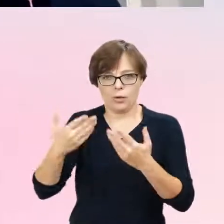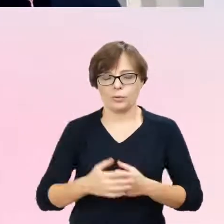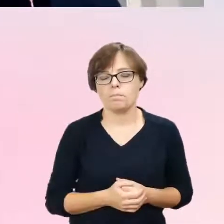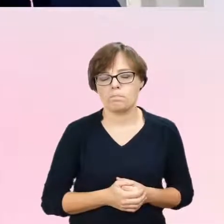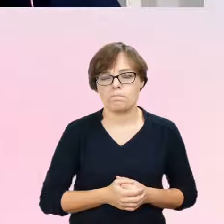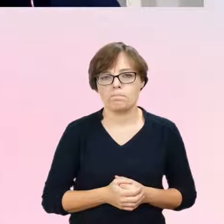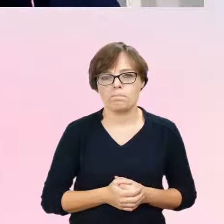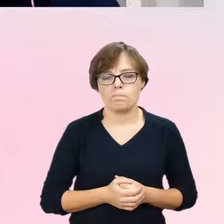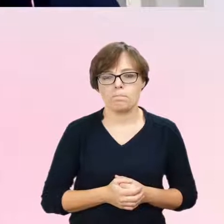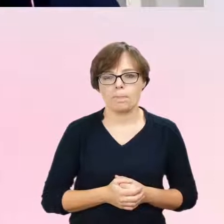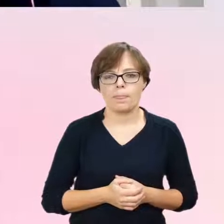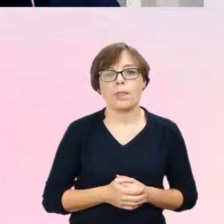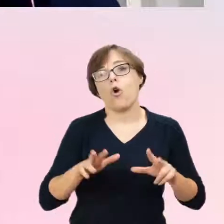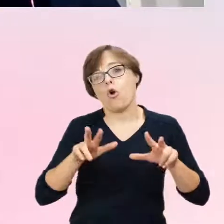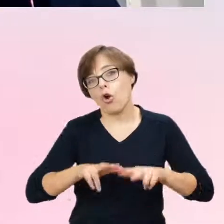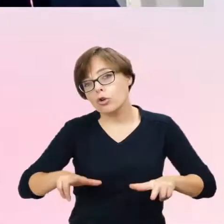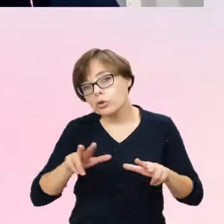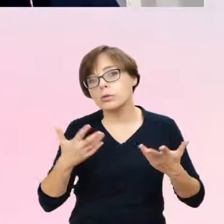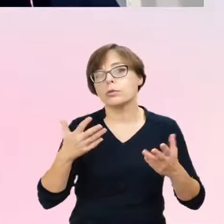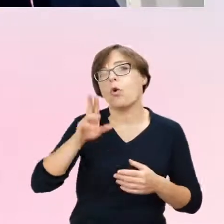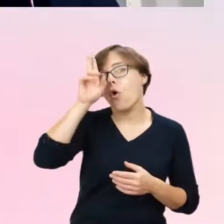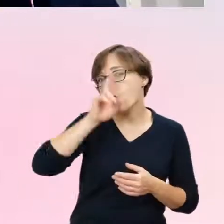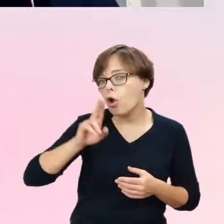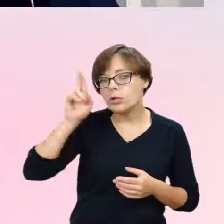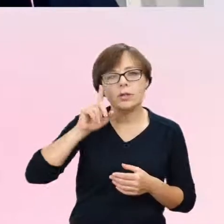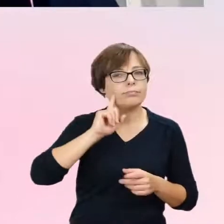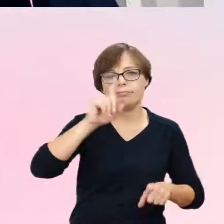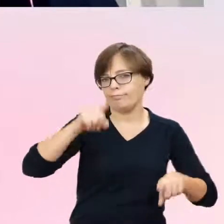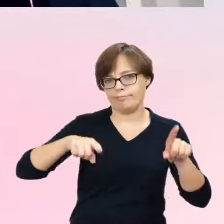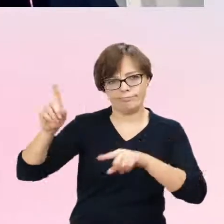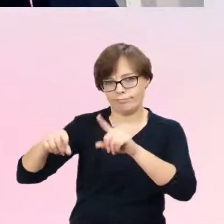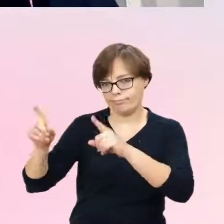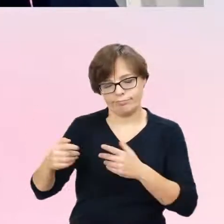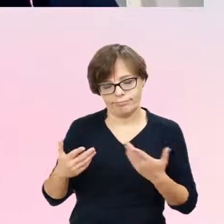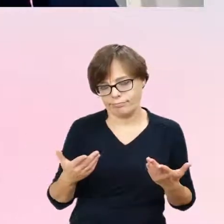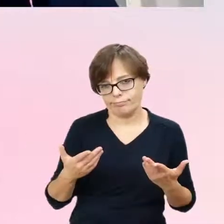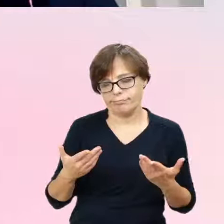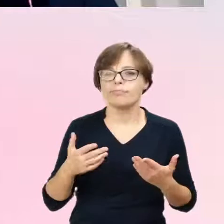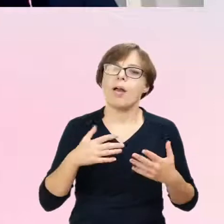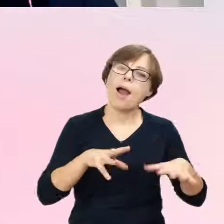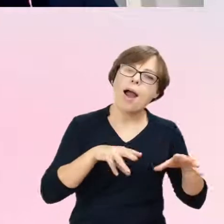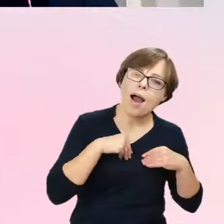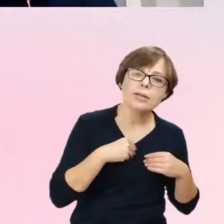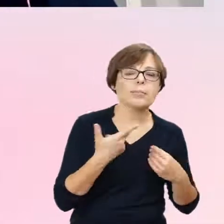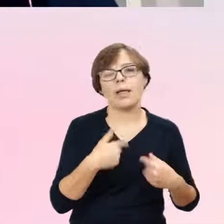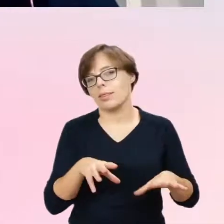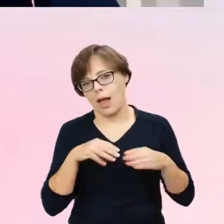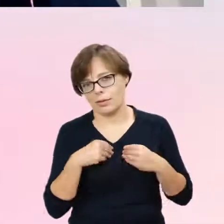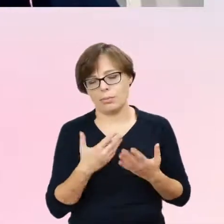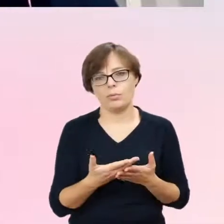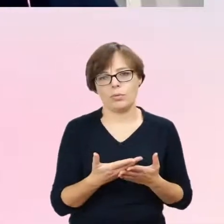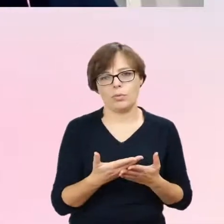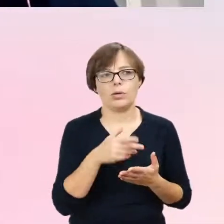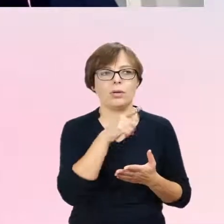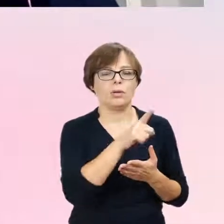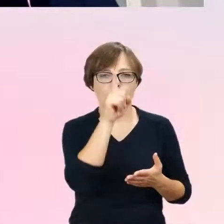Rodziny, rodzice są bardzo zróżnicowane pod kątem akceptacji jej tranzycji społecznej lub jej